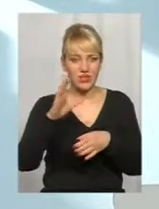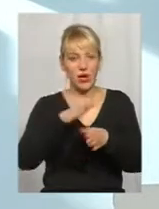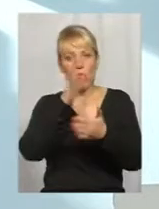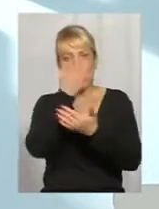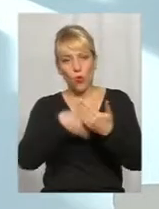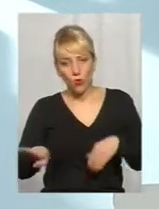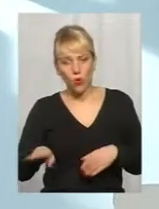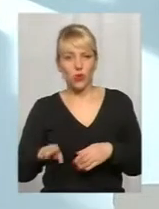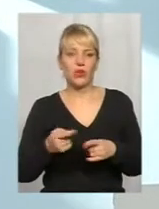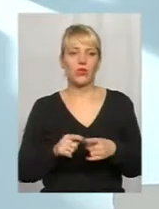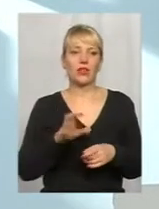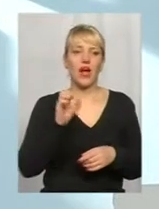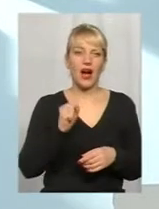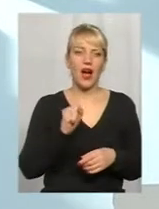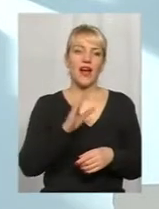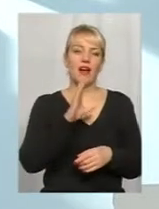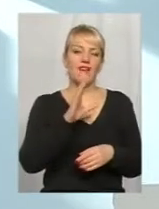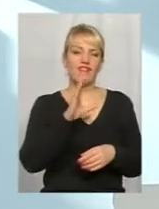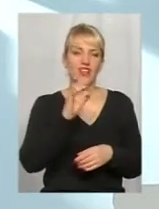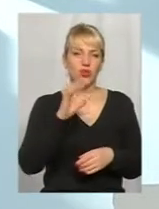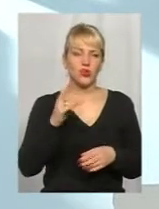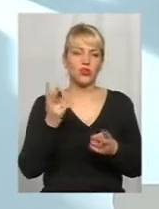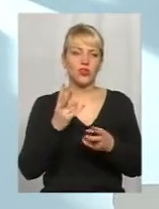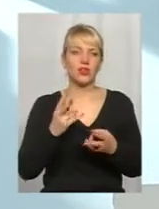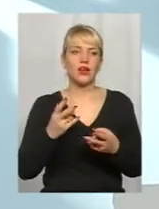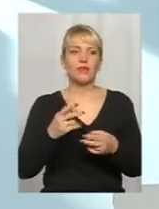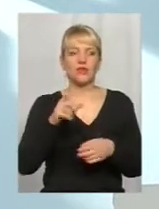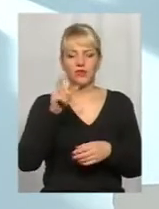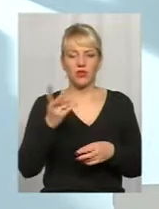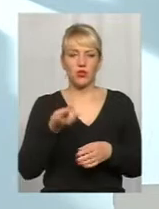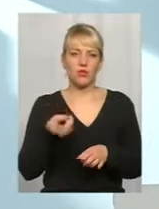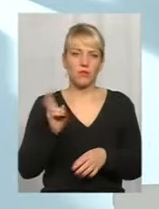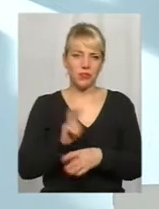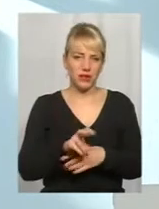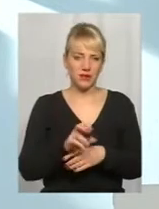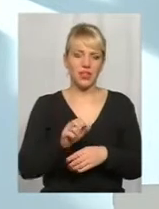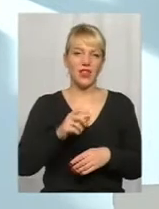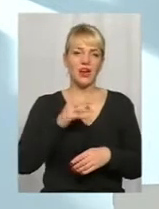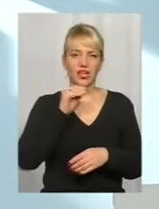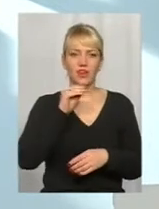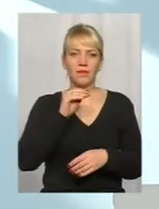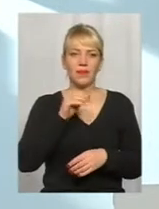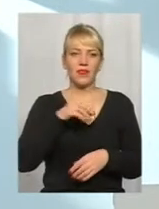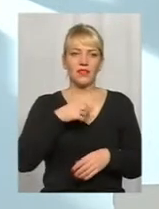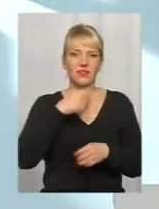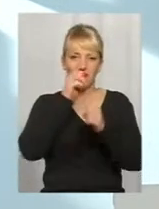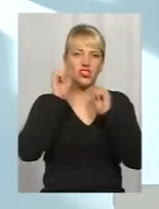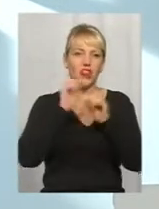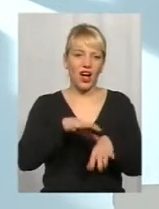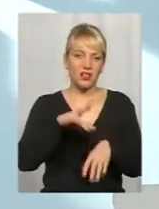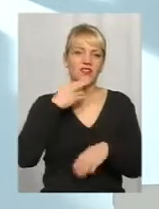перебазуватися в інші макроорганізми. Тобто, чоловік повинен прийти на роботу і начихати на своїх колег. В прямому і переносному сміслі.